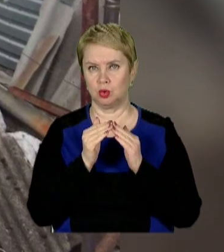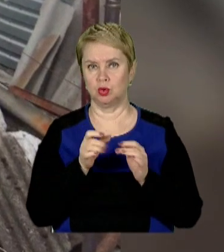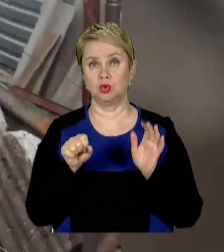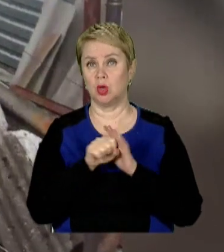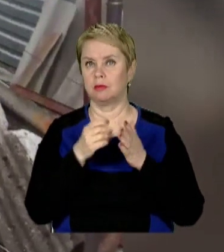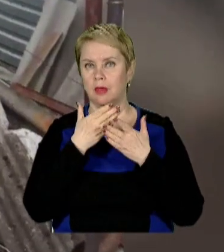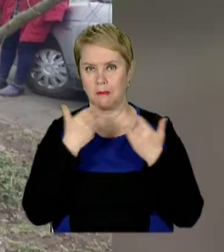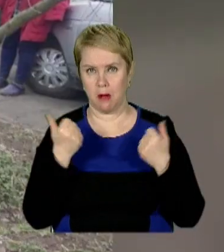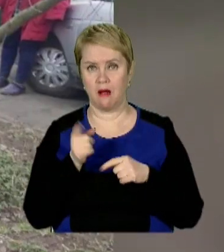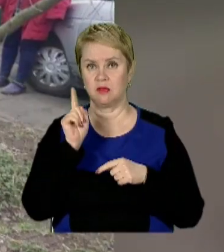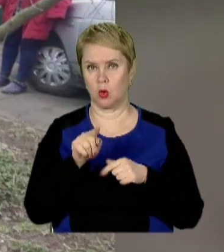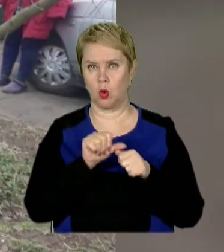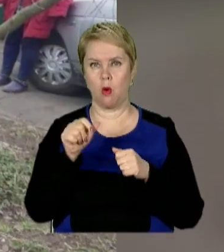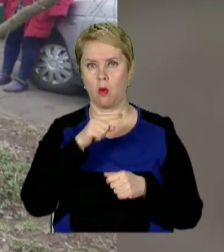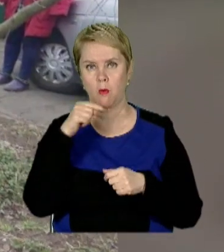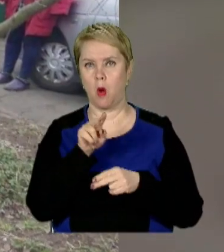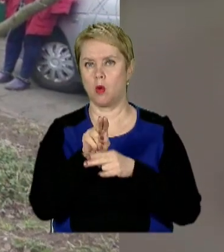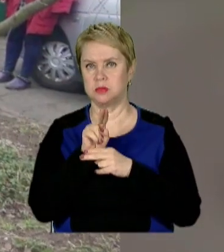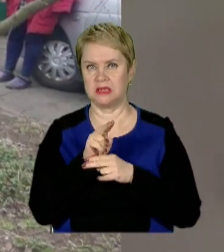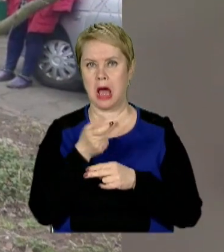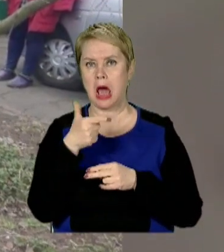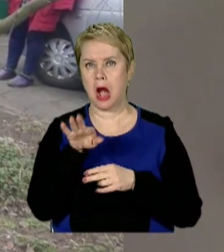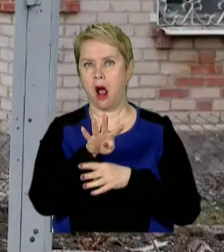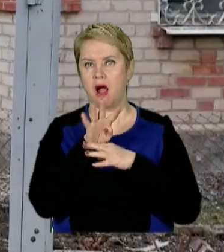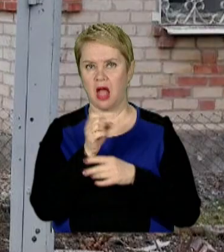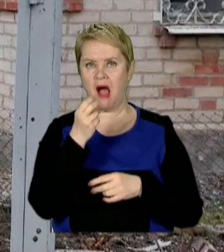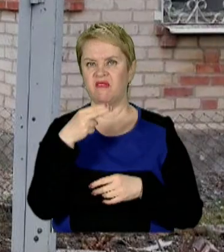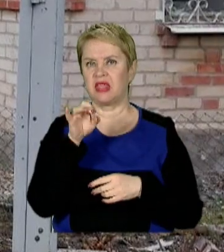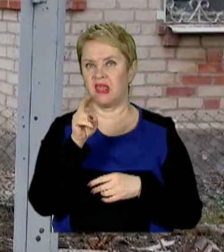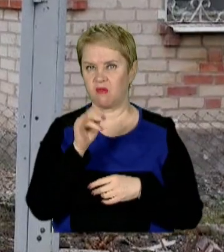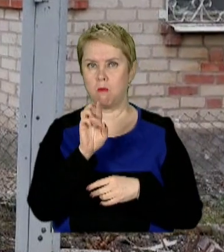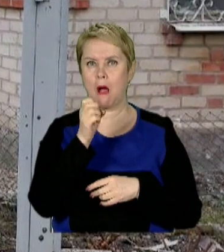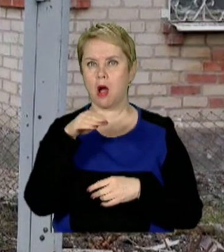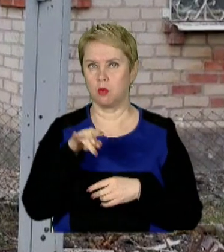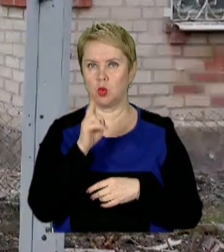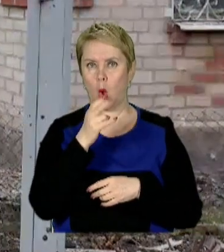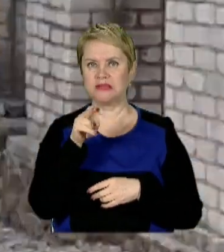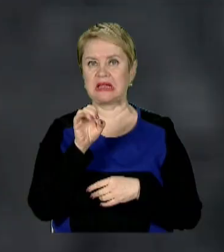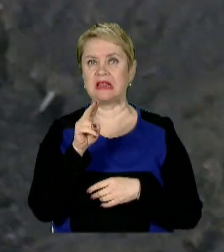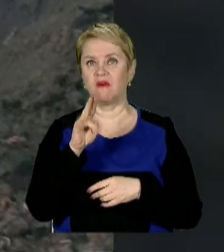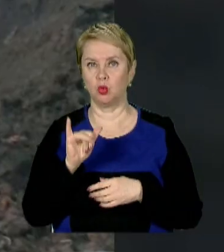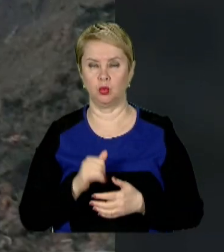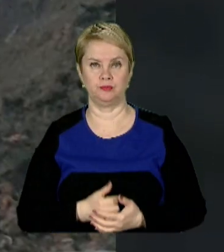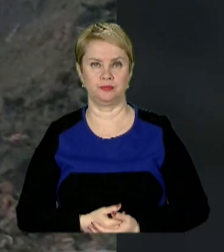жертв немає. Крім того, окупанти обстріляли зградів Авдіївку, а також Бахмут та Костянтинівку.